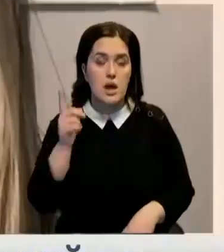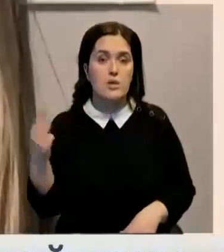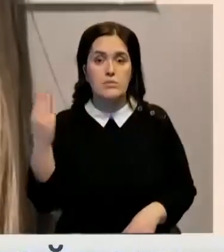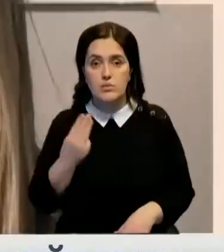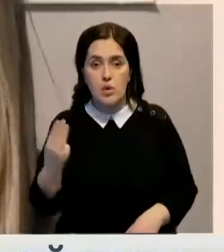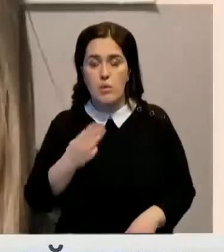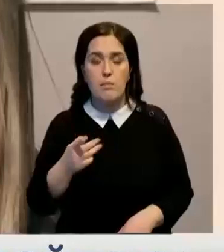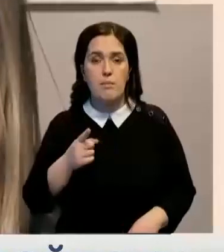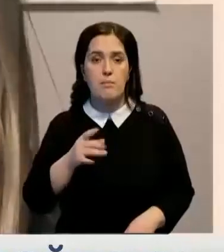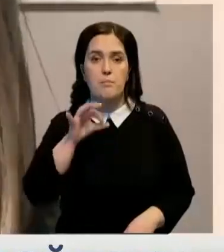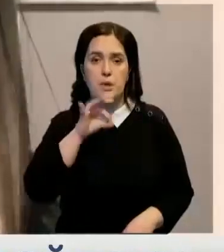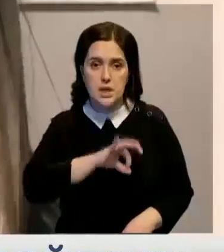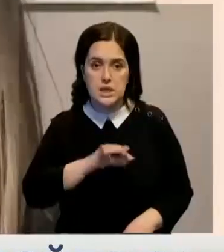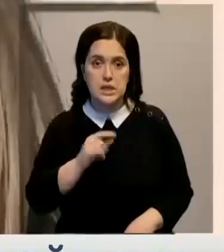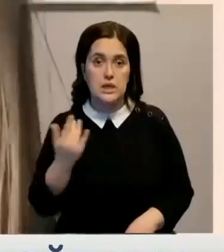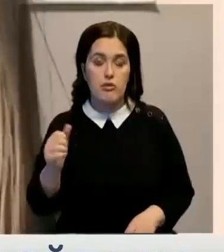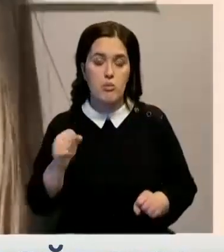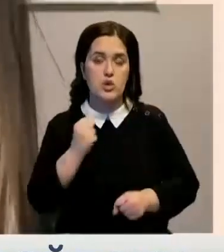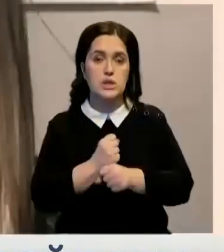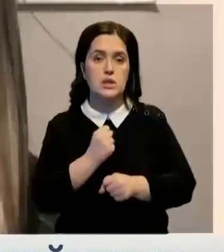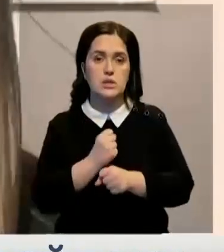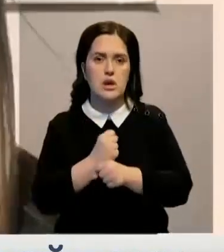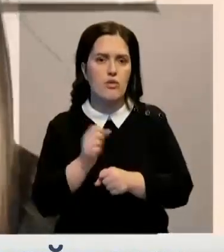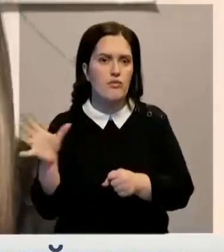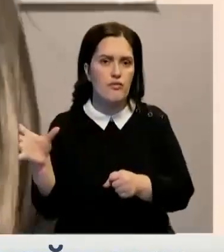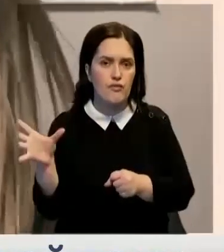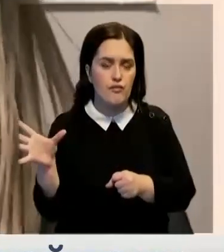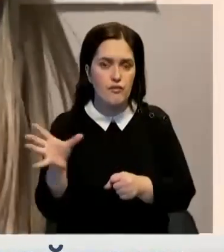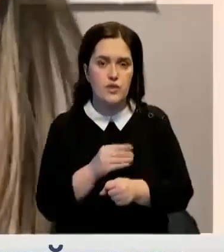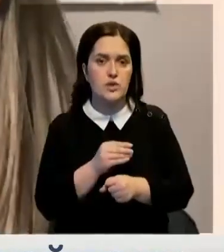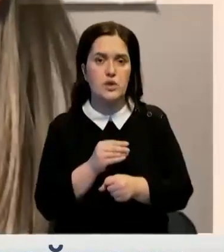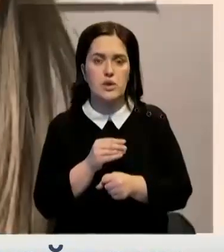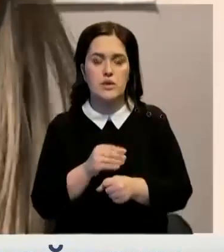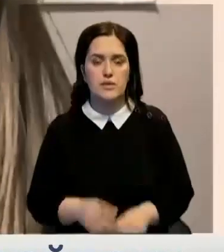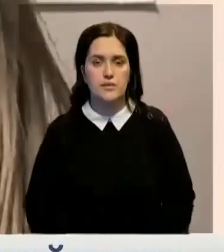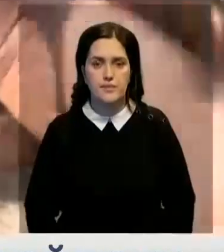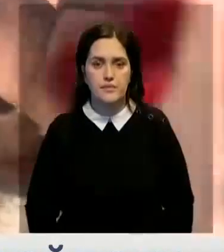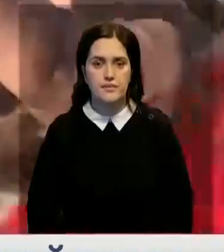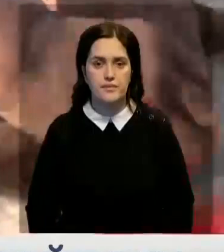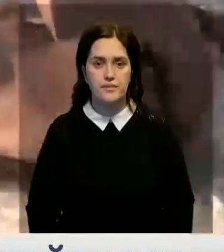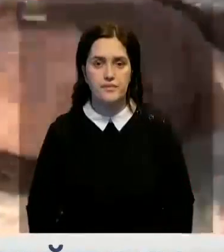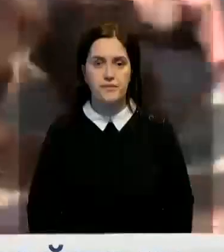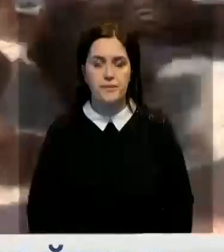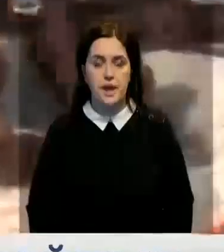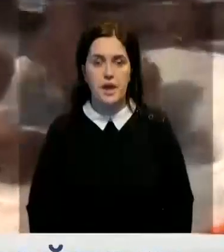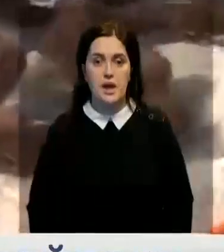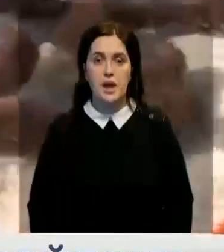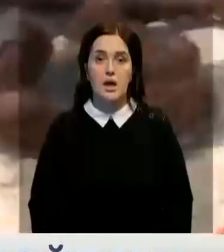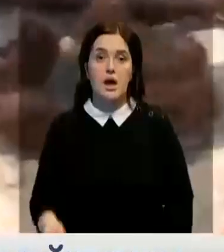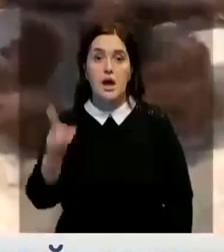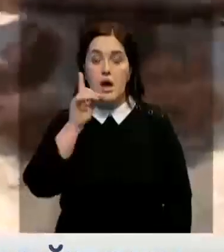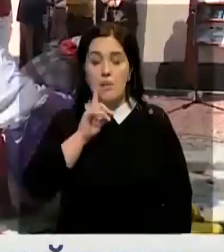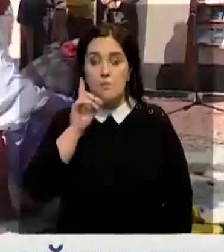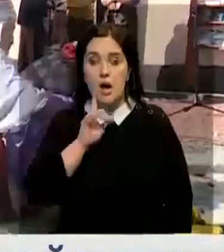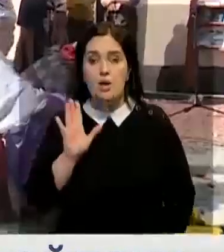практичен и универсален. Из него можно делать абсолютно все – от ковров до одежды. Пока конкурс провели только в